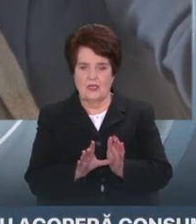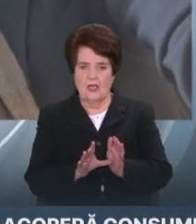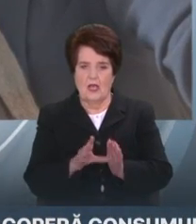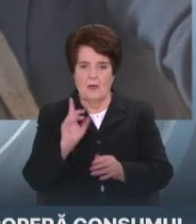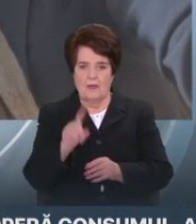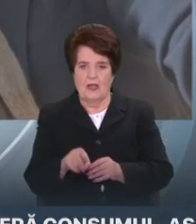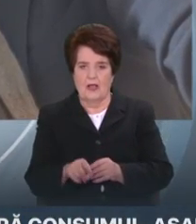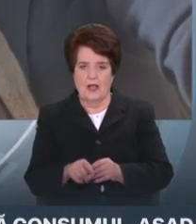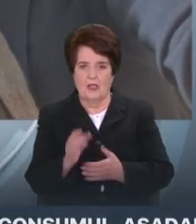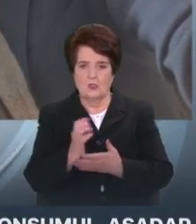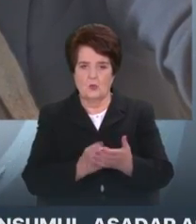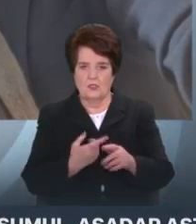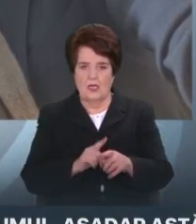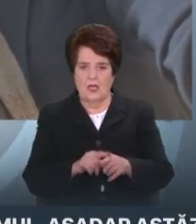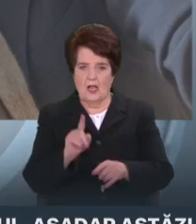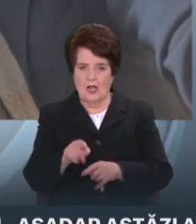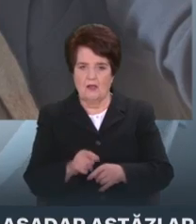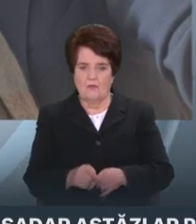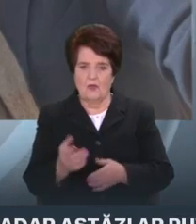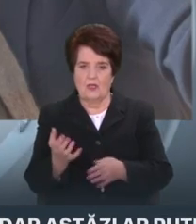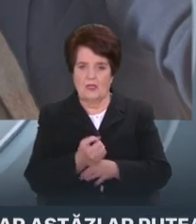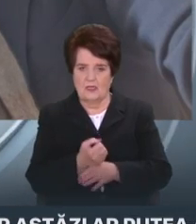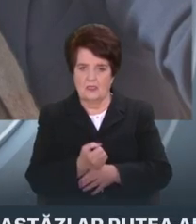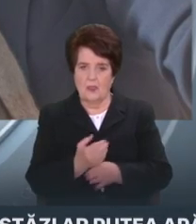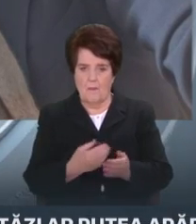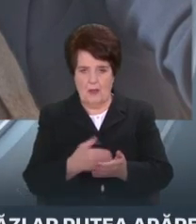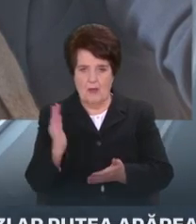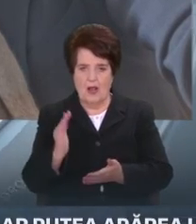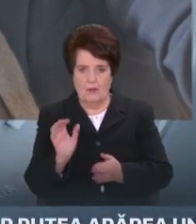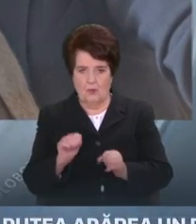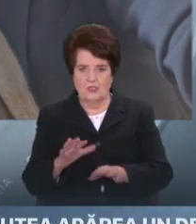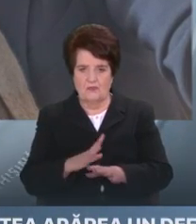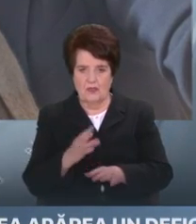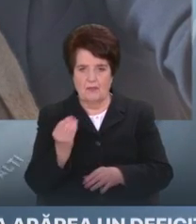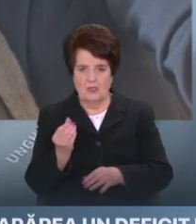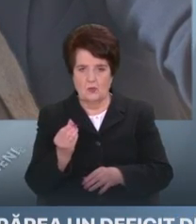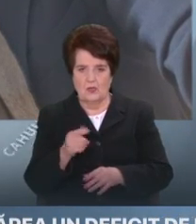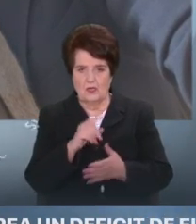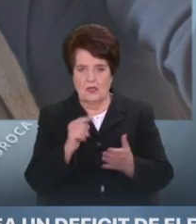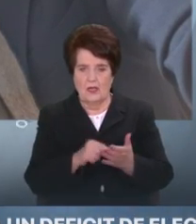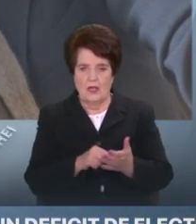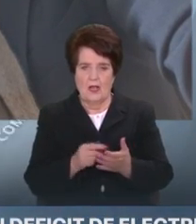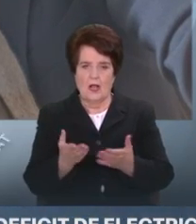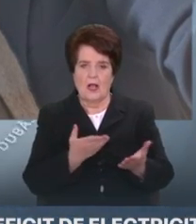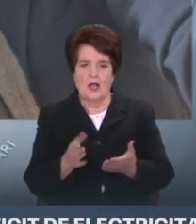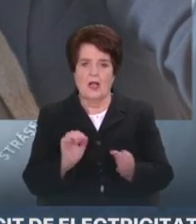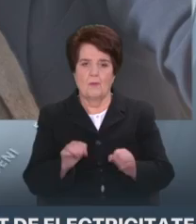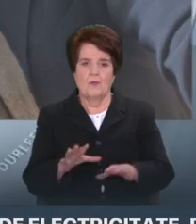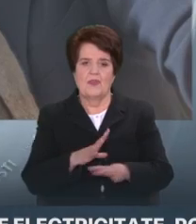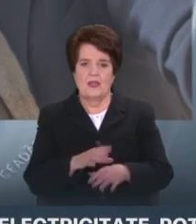la sursele pe care urmează să le identificați ar putea fi mai mare și care ar putea fi